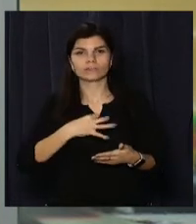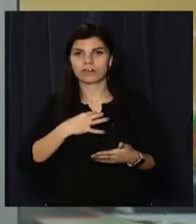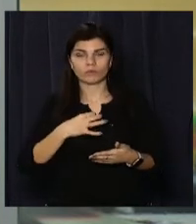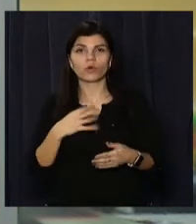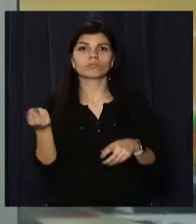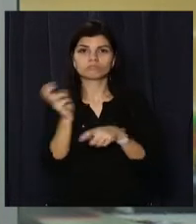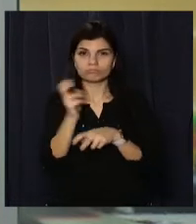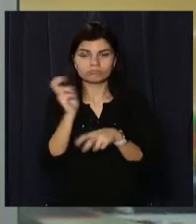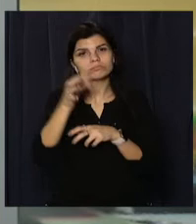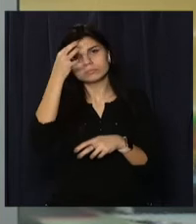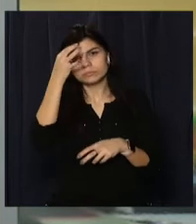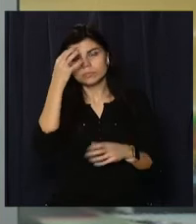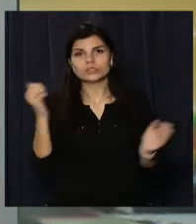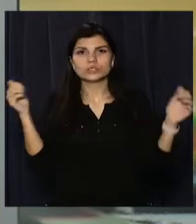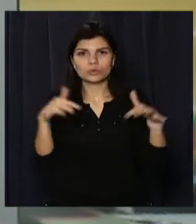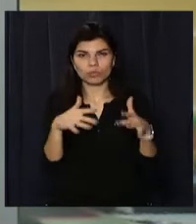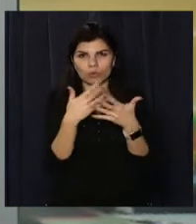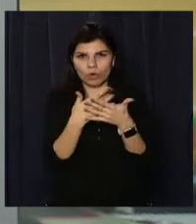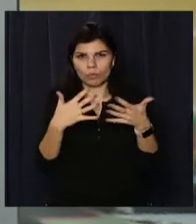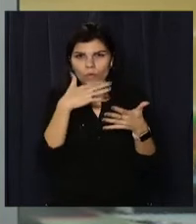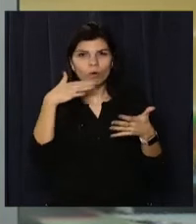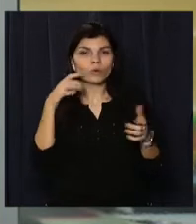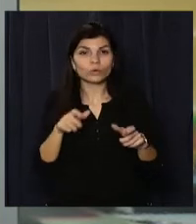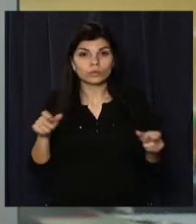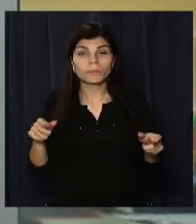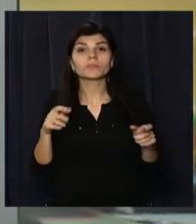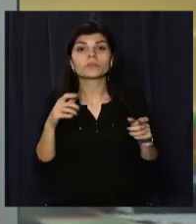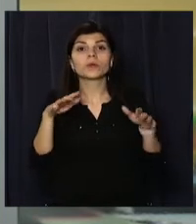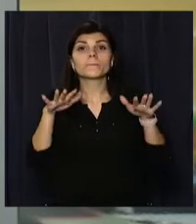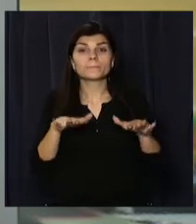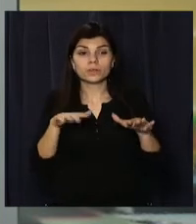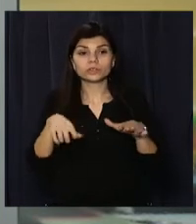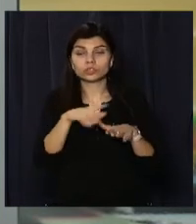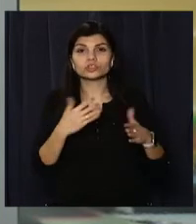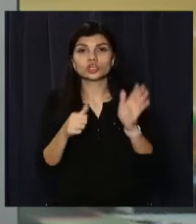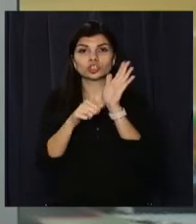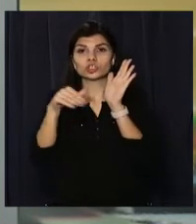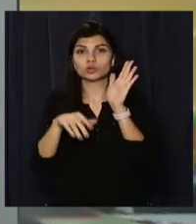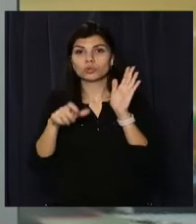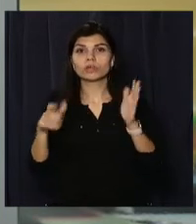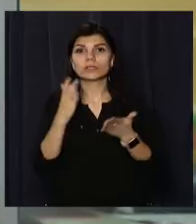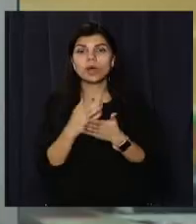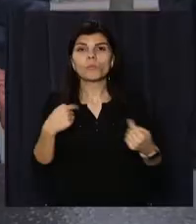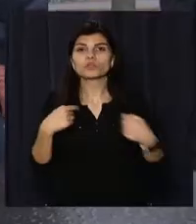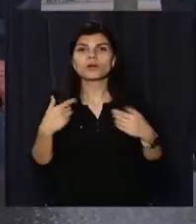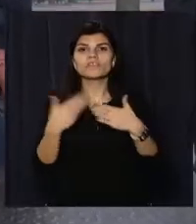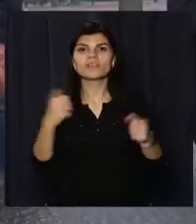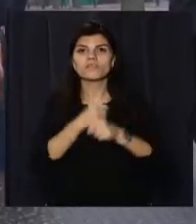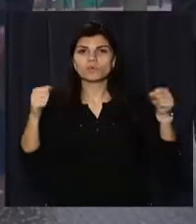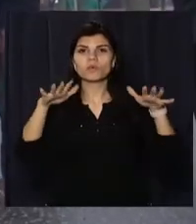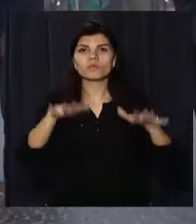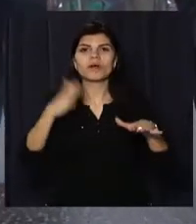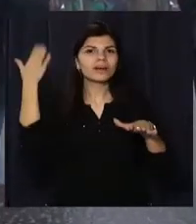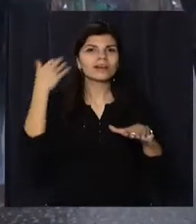Через карантинні перестороги зібралося кілька десятків людей. Наразі ж в місті проживає 6 тисяч людей, постраждалих від вибуху на